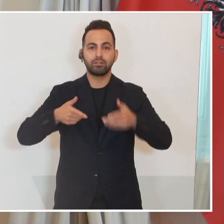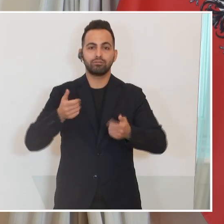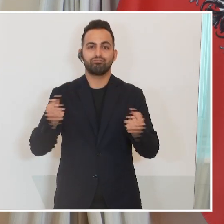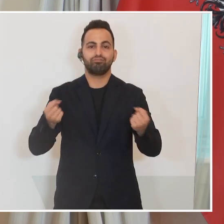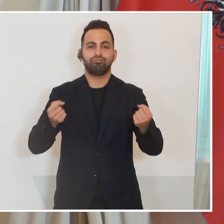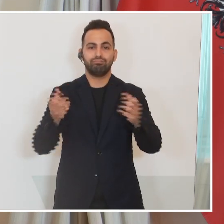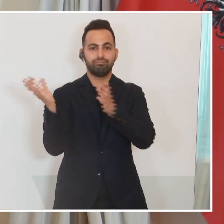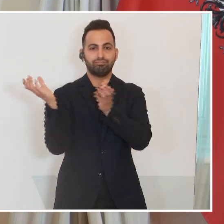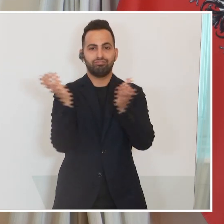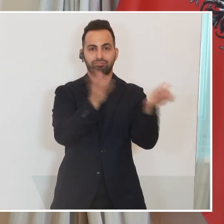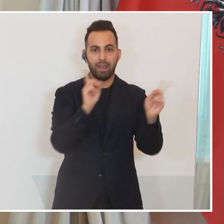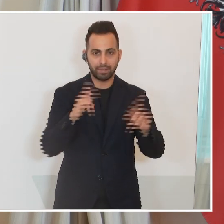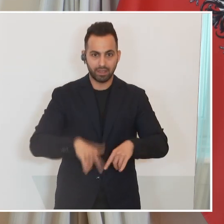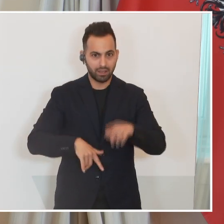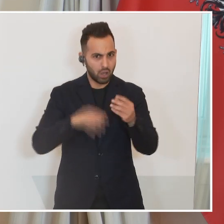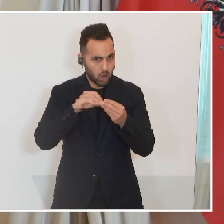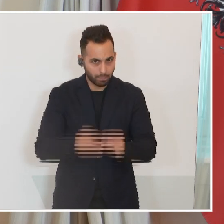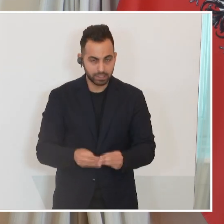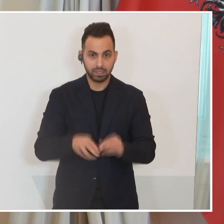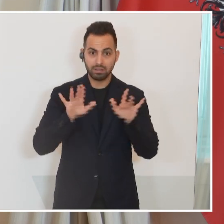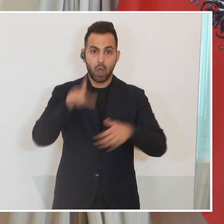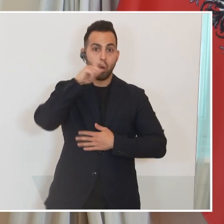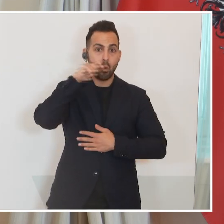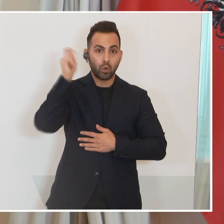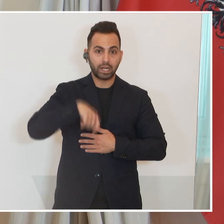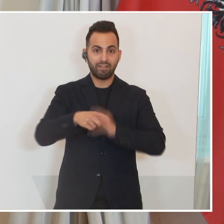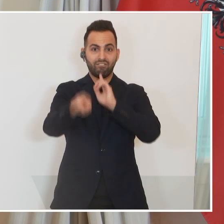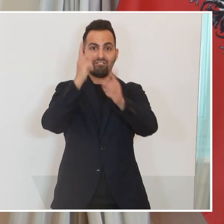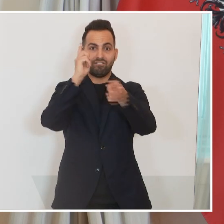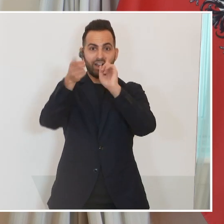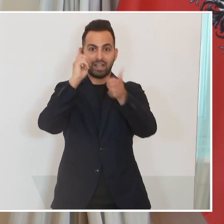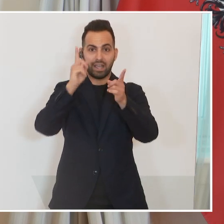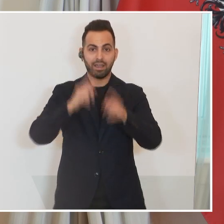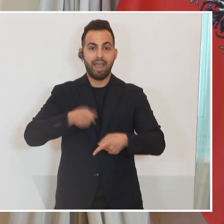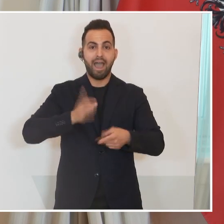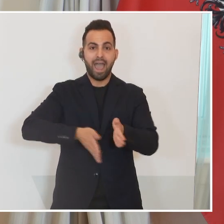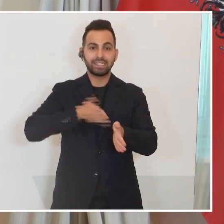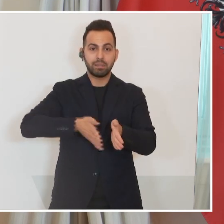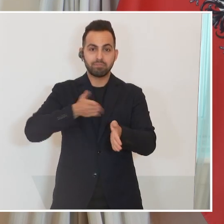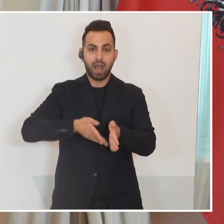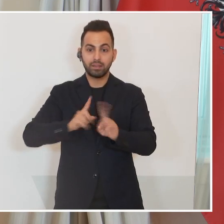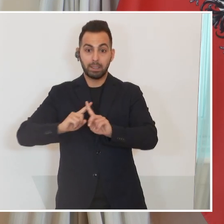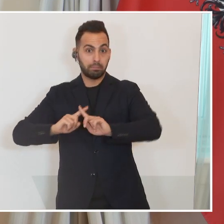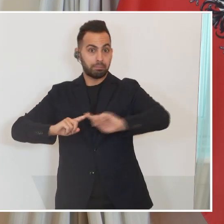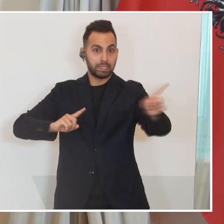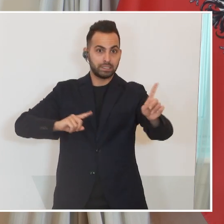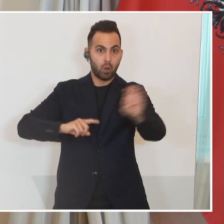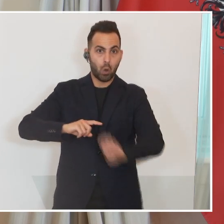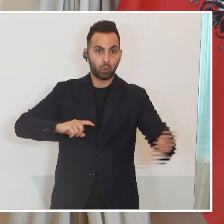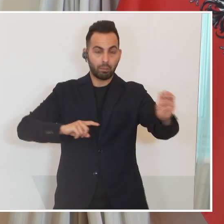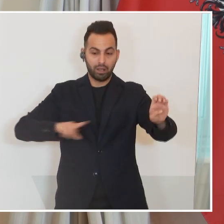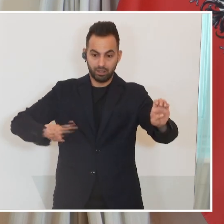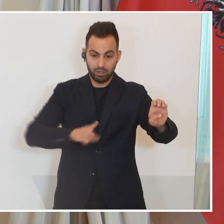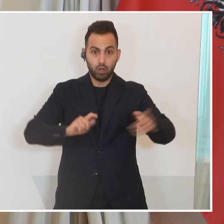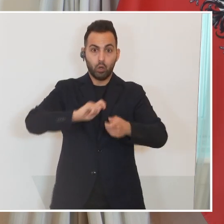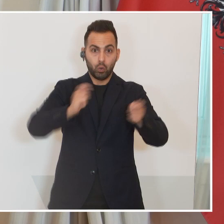Spurweiten zwischen den ukrainischen Verkehrsbetrieben, sozusagen von der Eisenbahn zur europäischen. Das heißt, es bedeutet